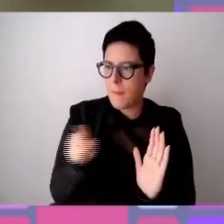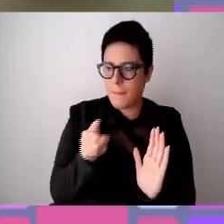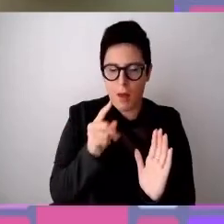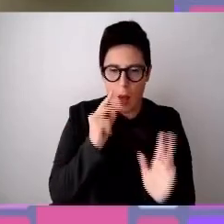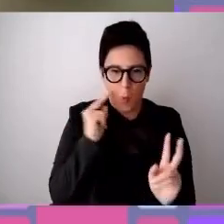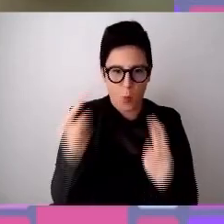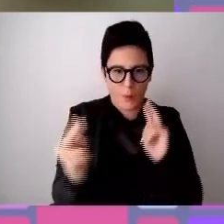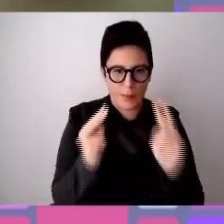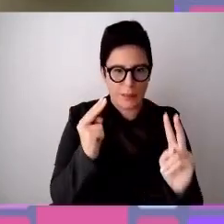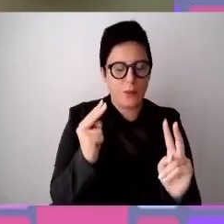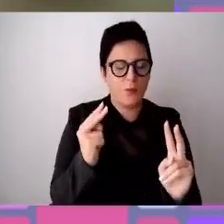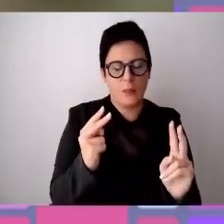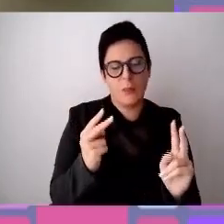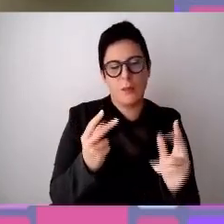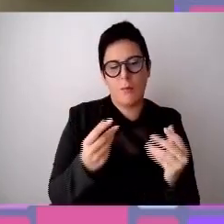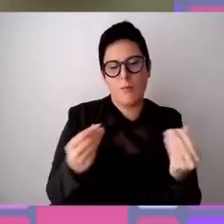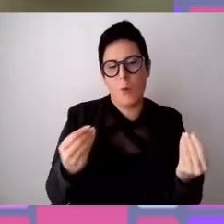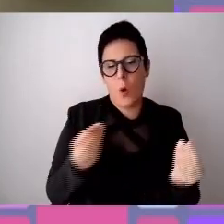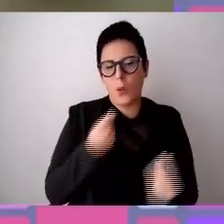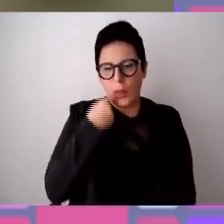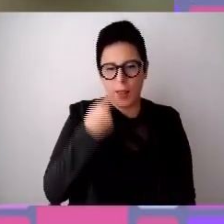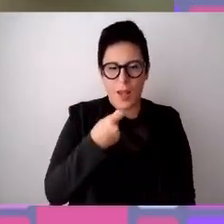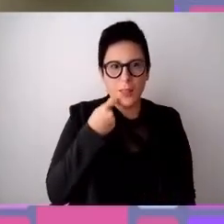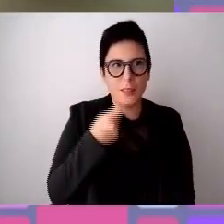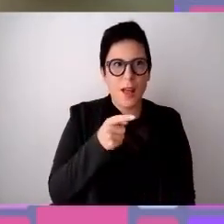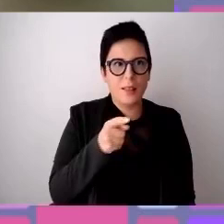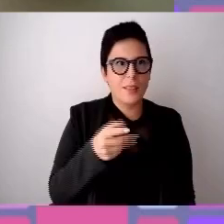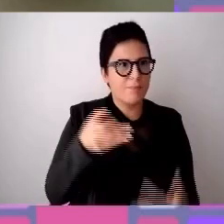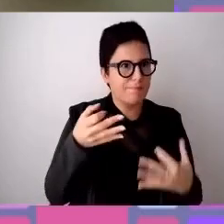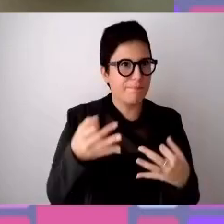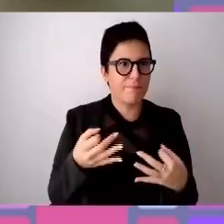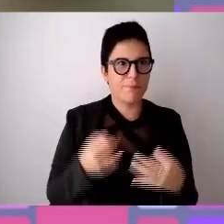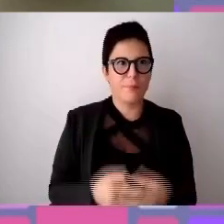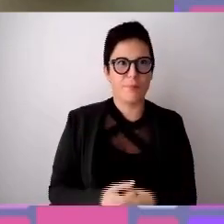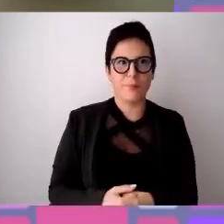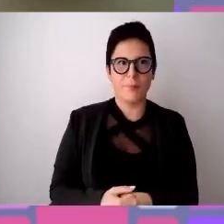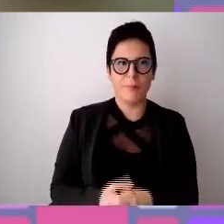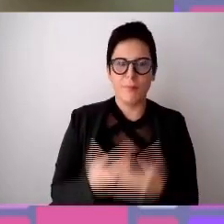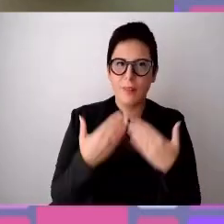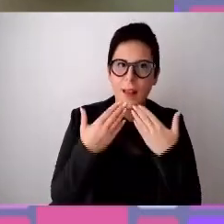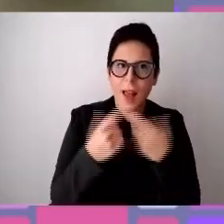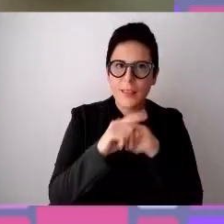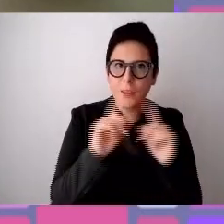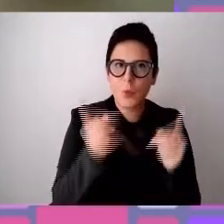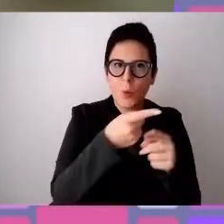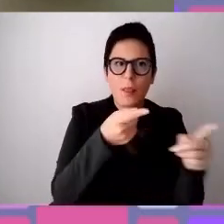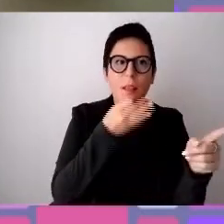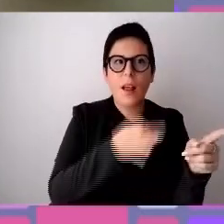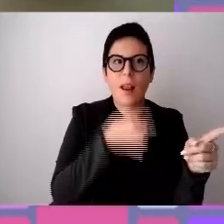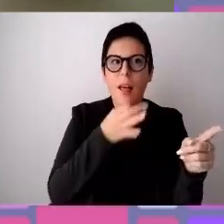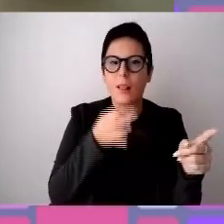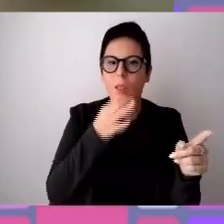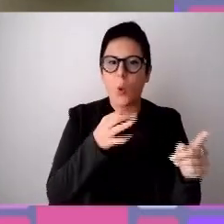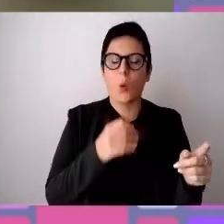vista veramente ricchi di interesse. Quindi veramente grazie a tutti i panelisti e grazie di essere qua perché secondo me possono